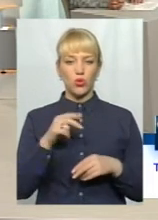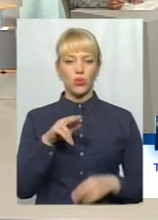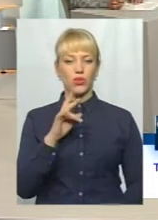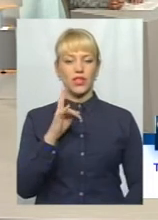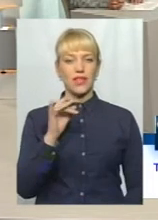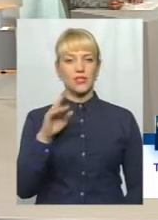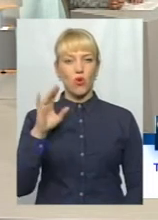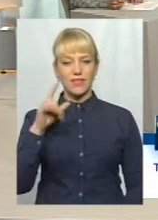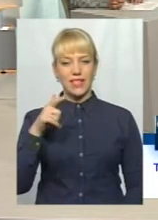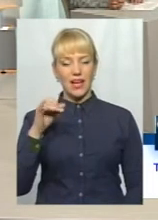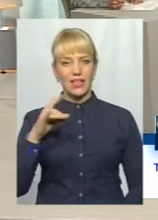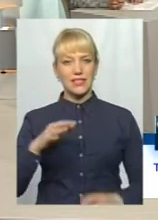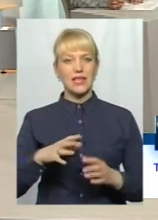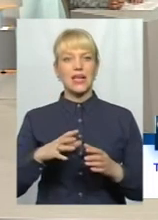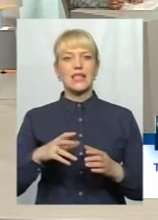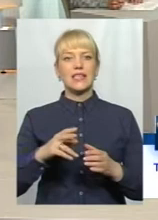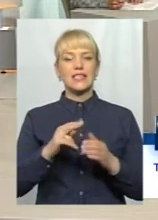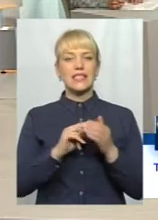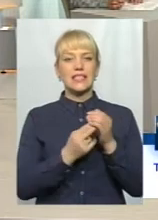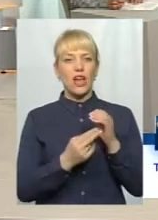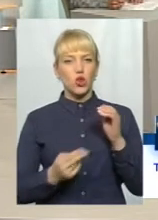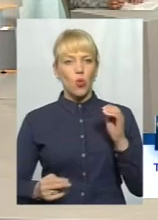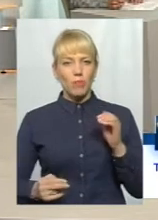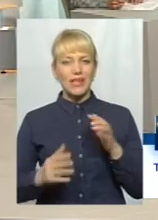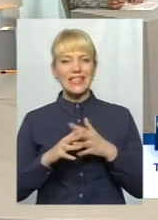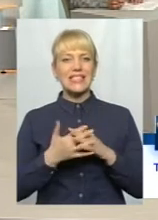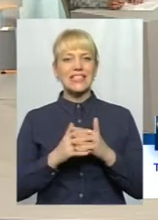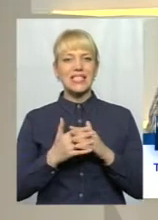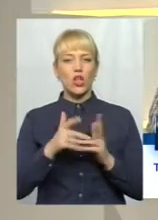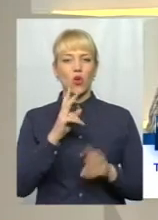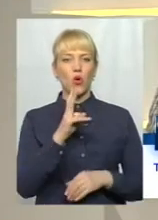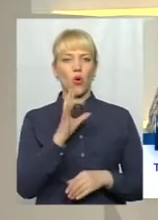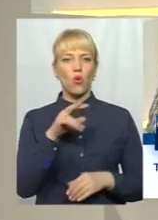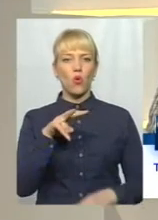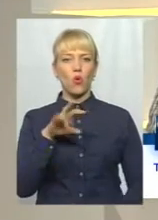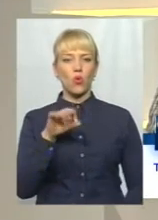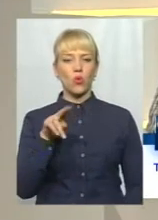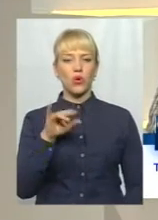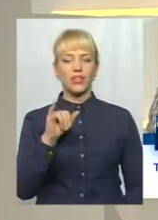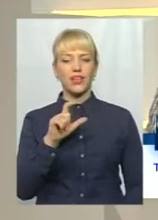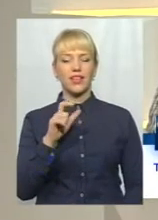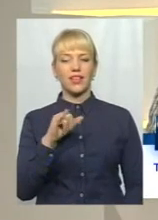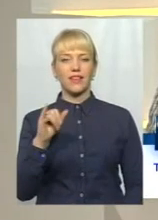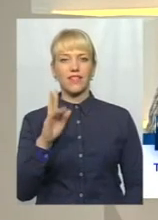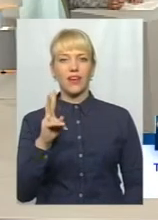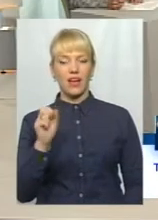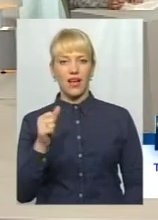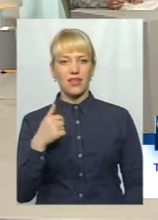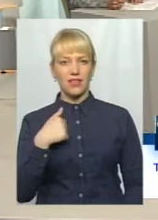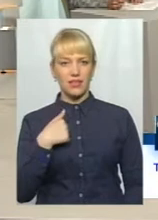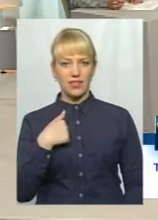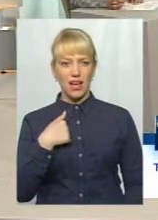і дотопили ціле село Колодзіївка. І я ще, так як рибак, мешканець